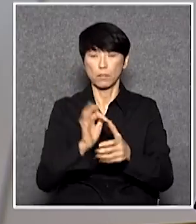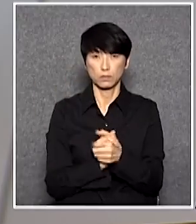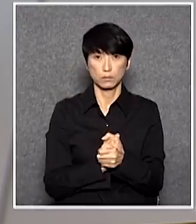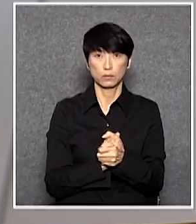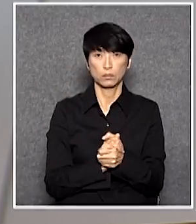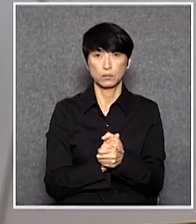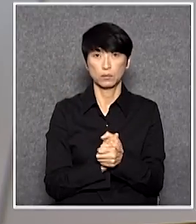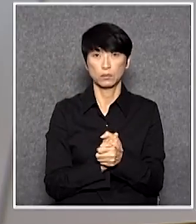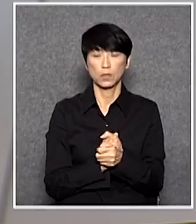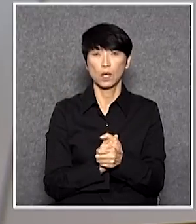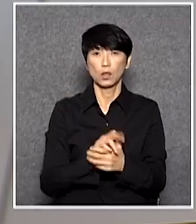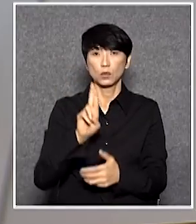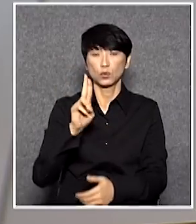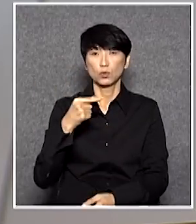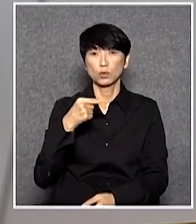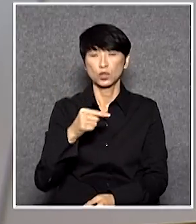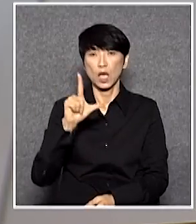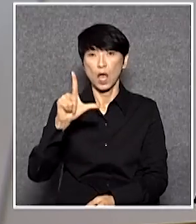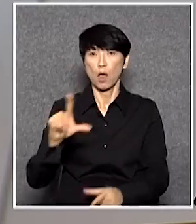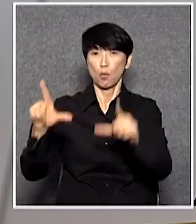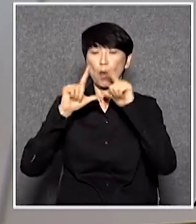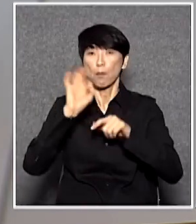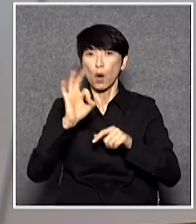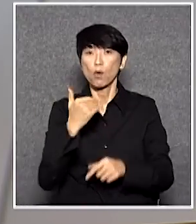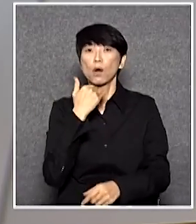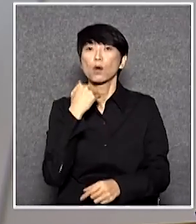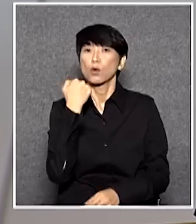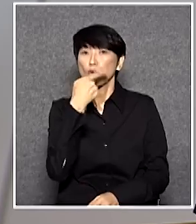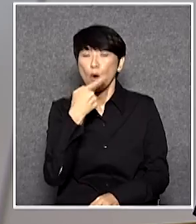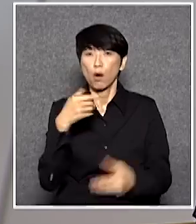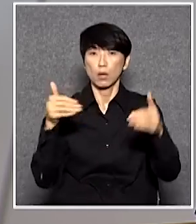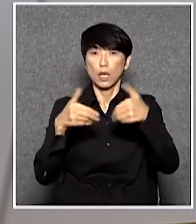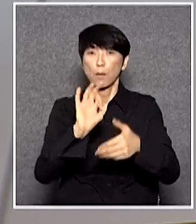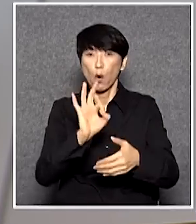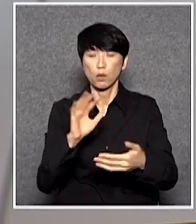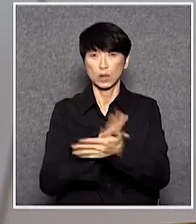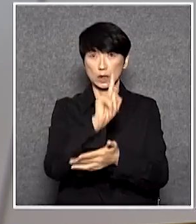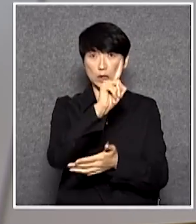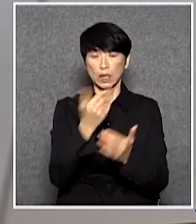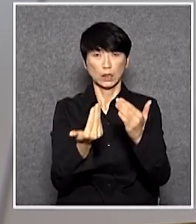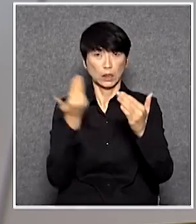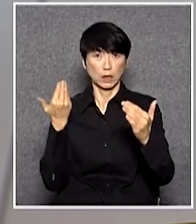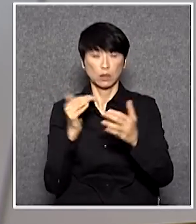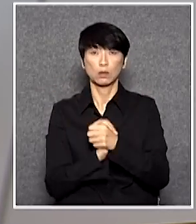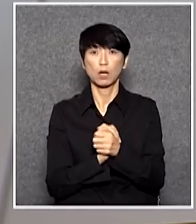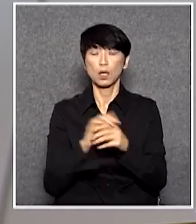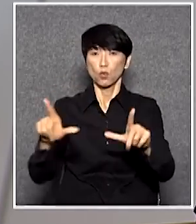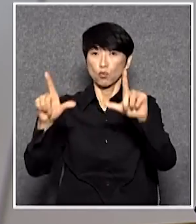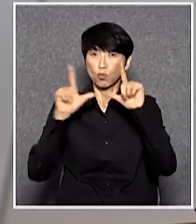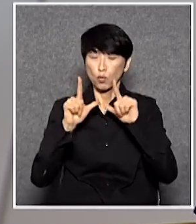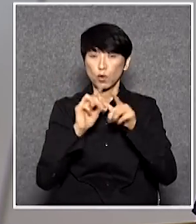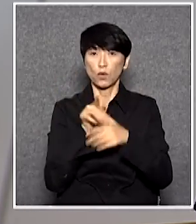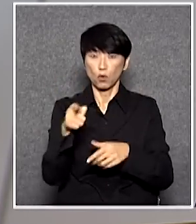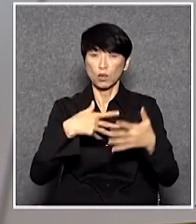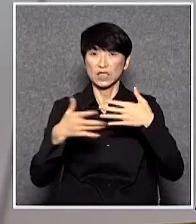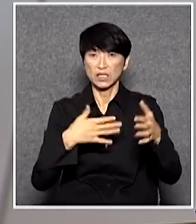UGL 人家問你又不回答有沒有申報都不回答一年之前本應你應該回答UGL你來到